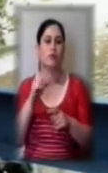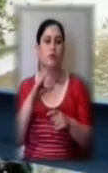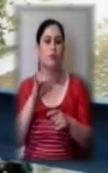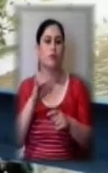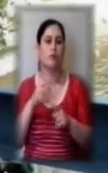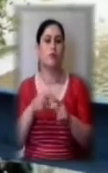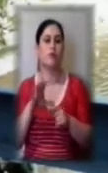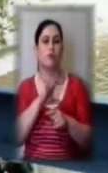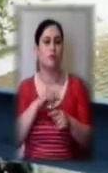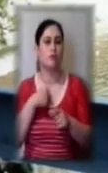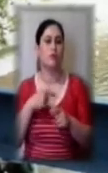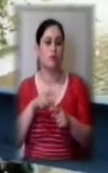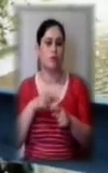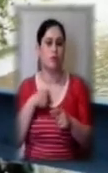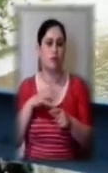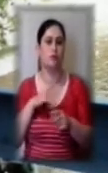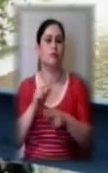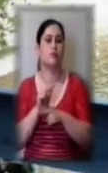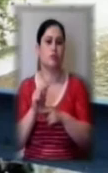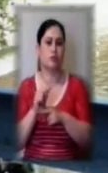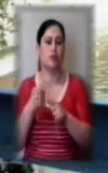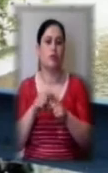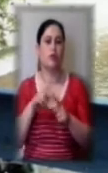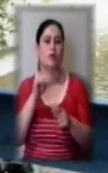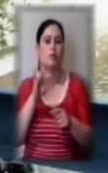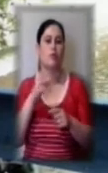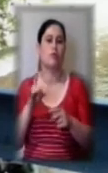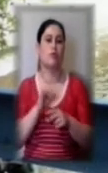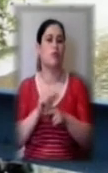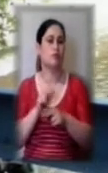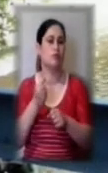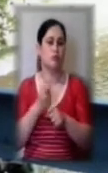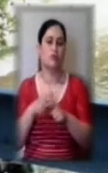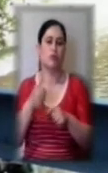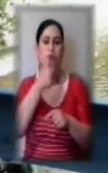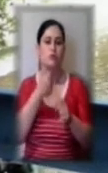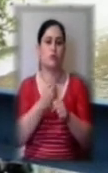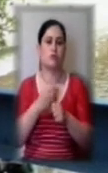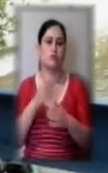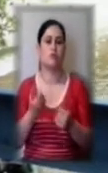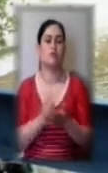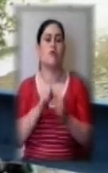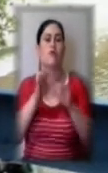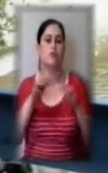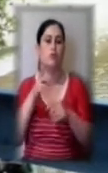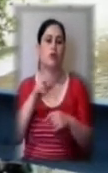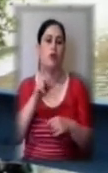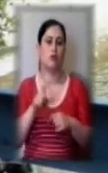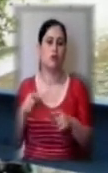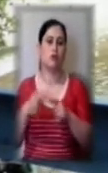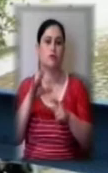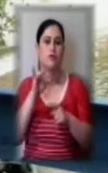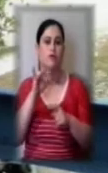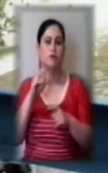її ремонтували, зробили капітальний ремонт. І в цьому році винесли вже фонтанчик для людей. Із цієї скважини наші дикі